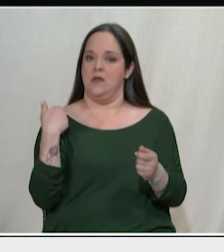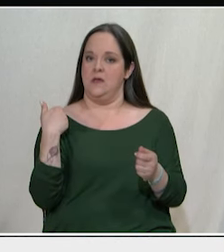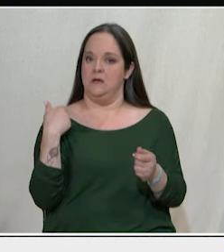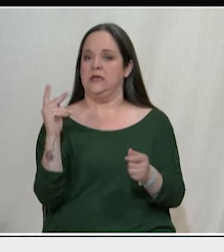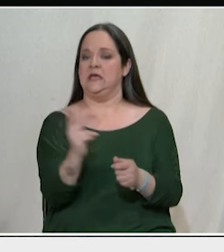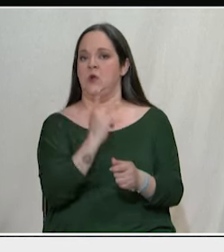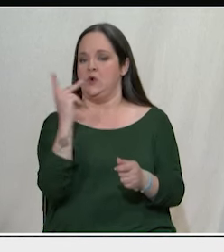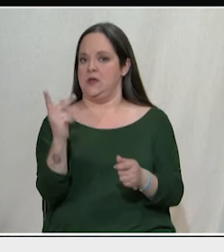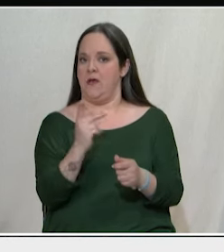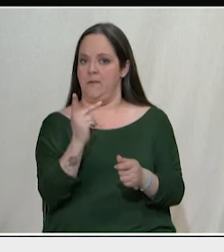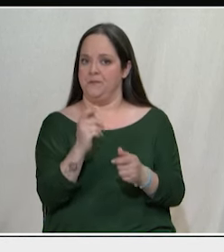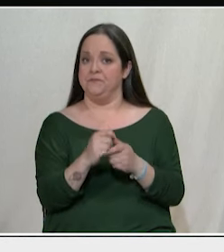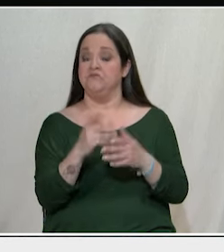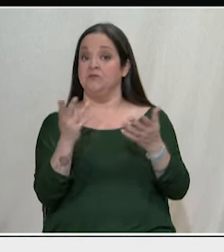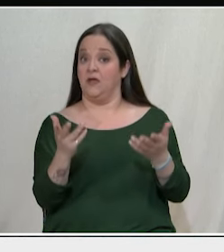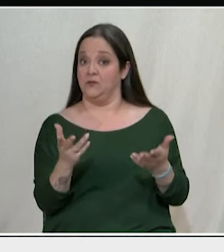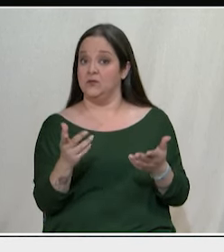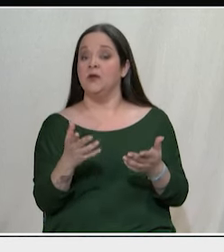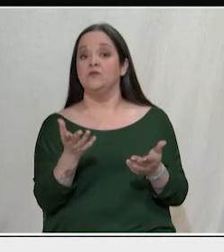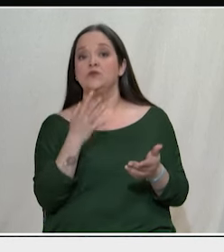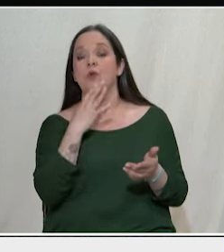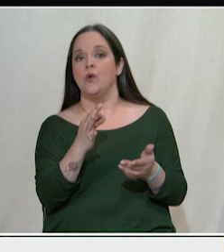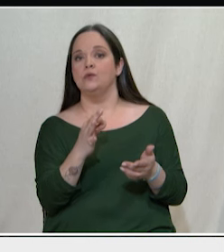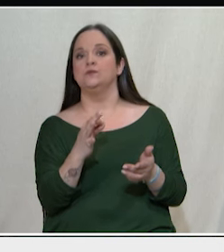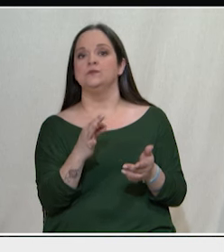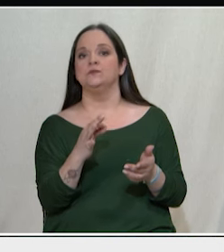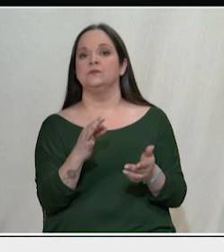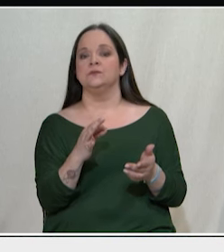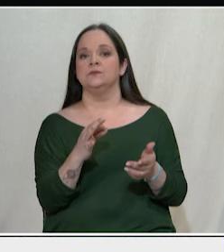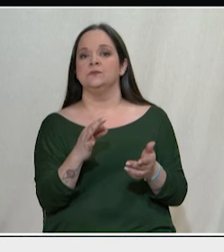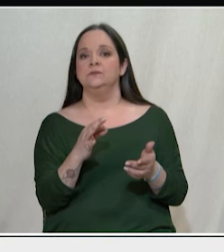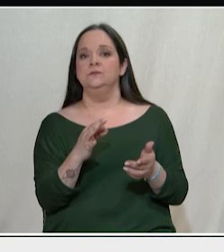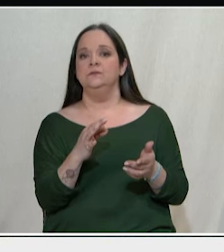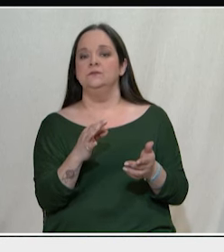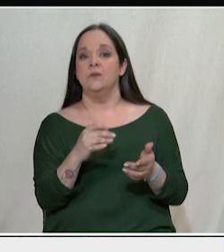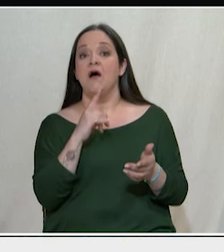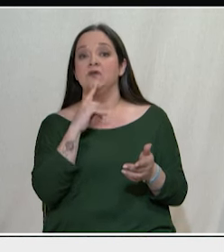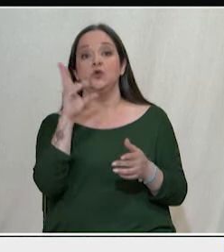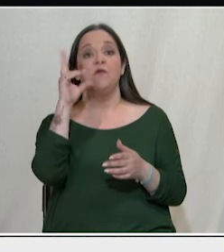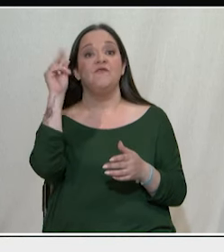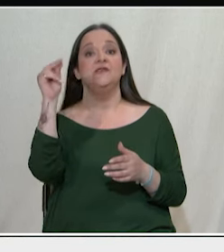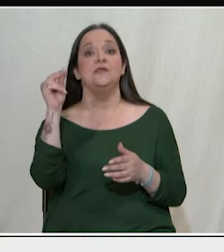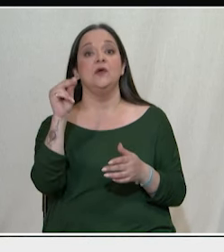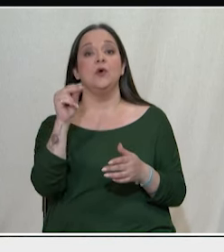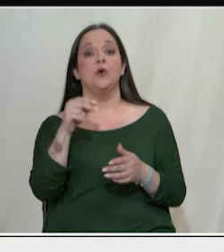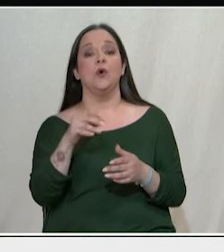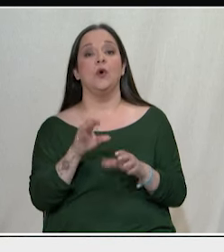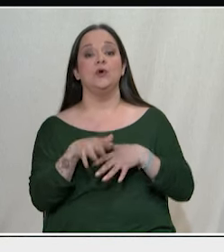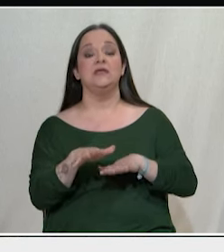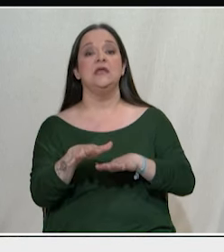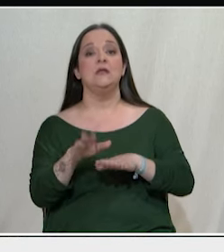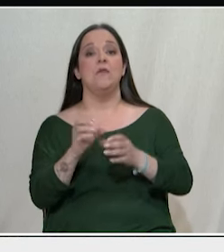κοινωνία Αυτός άλλωστε είναι και ο λόγος που αυτό το φοιτητικό κίνημα χτυπήθηκε σκληρά